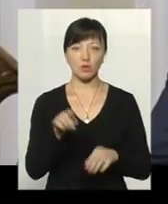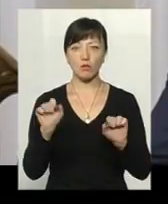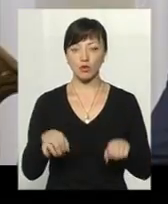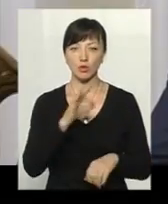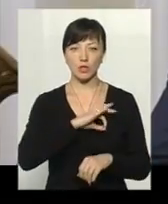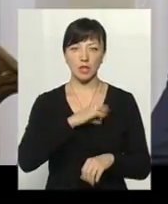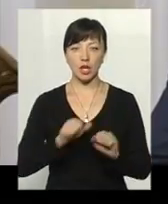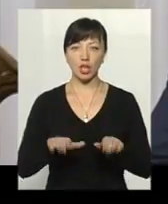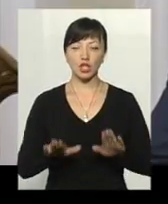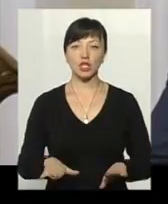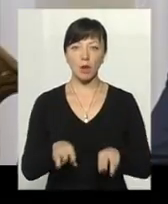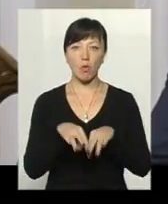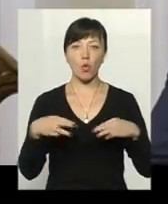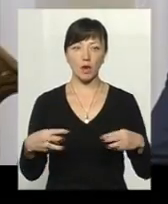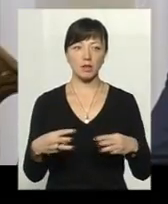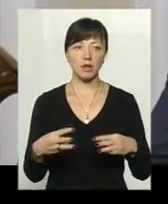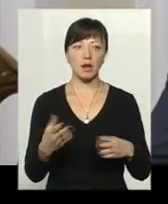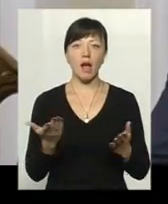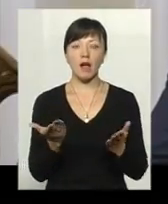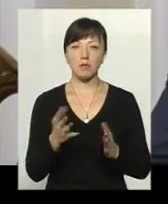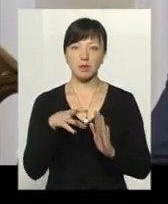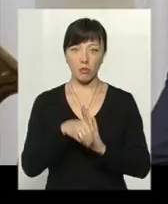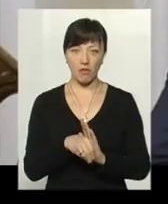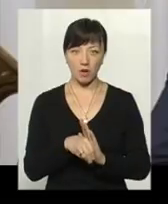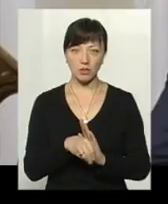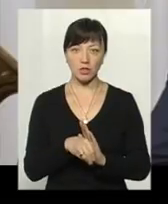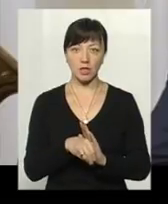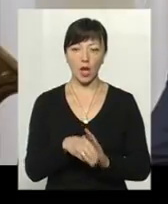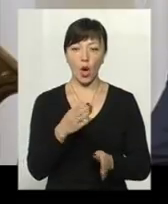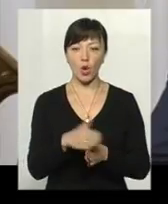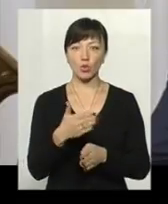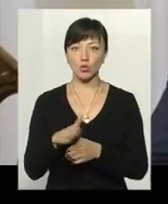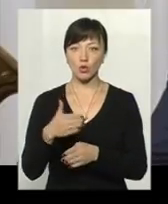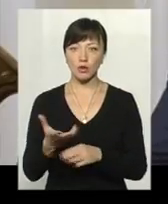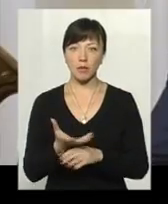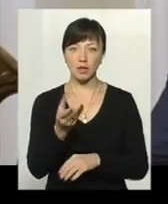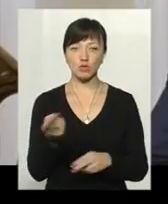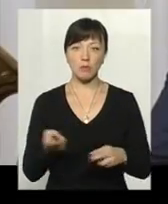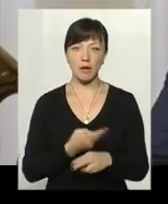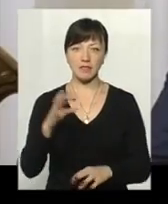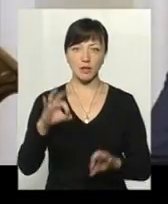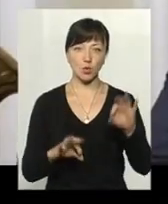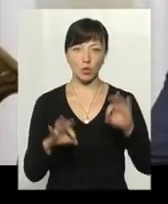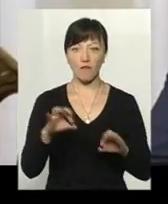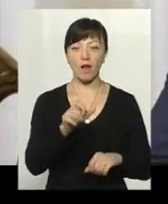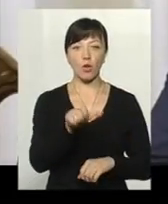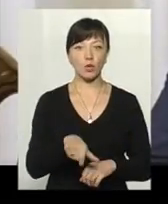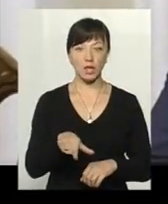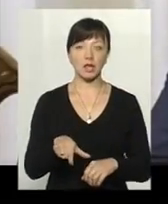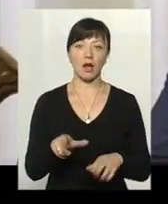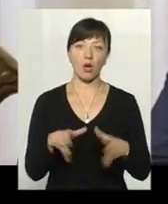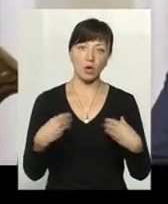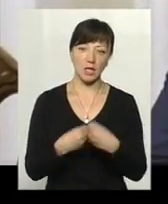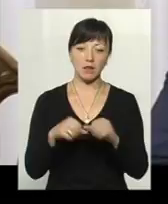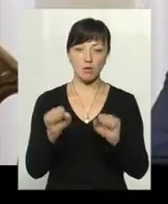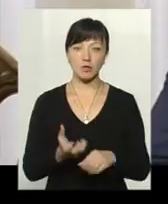скористуватись рішенням уряду, яким запроваджена розстрочка платежу безвідсоткова. То людина, родина